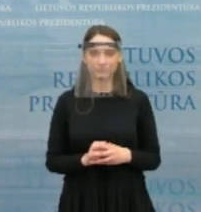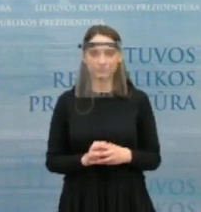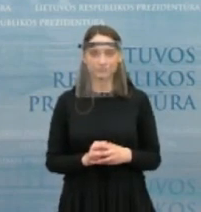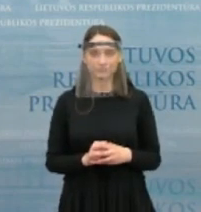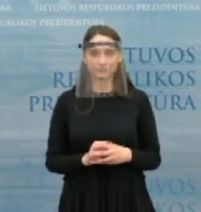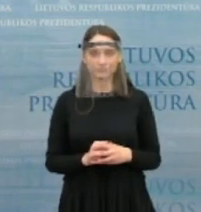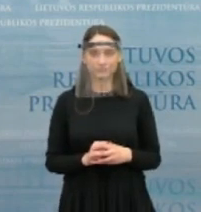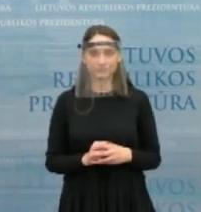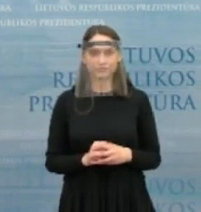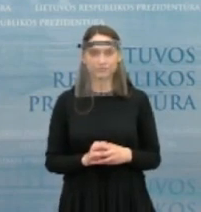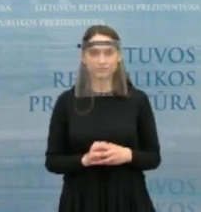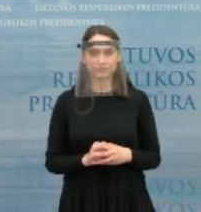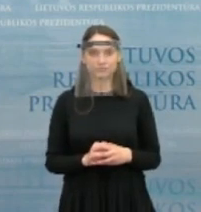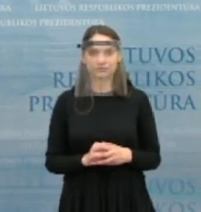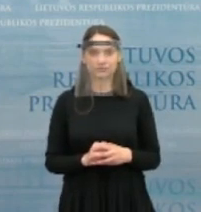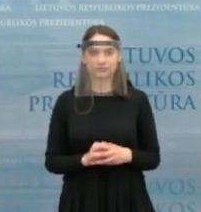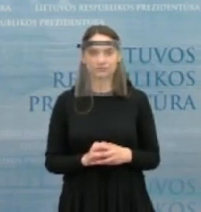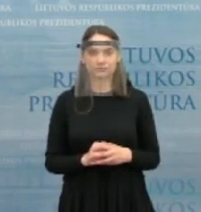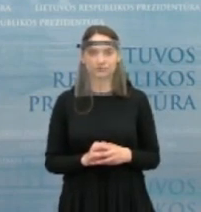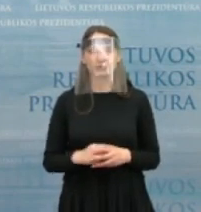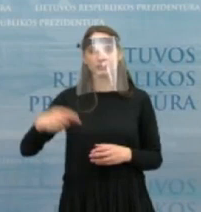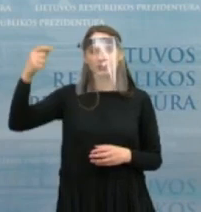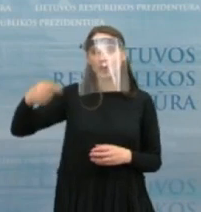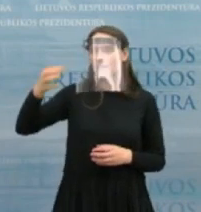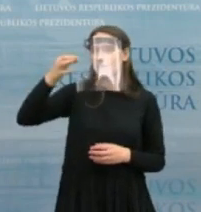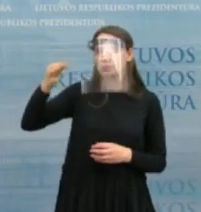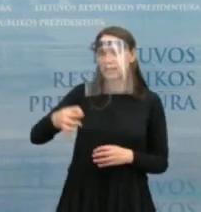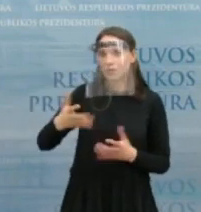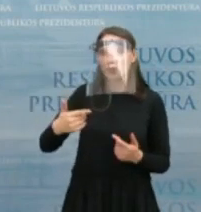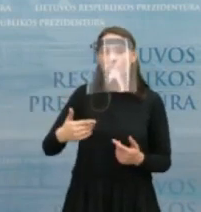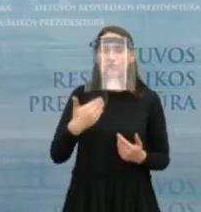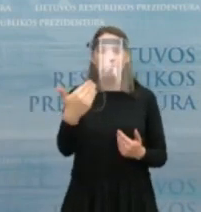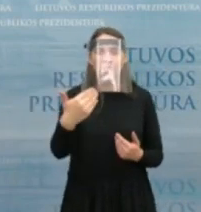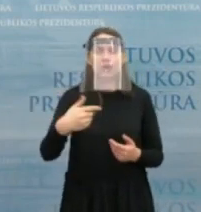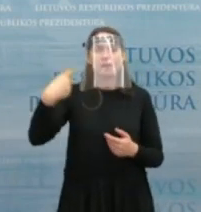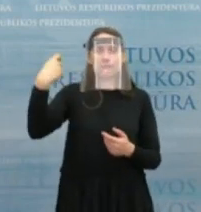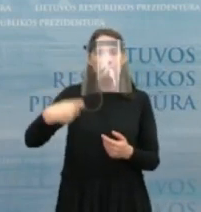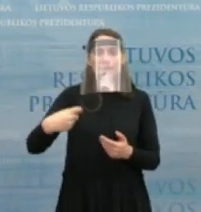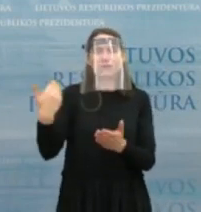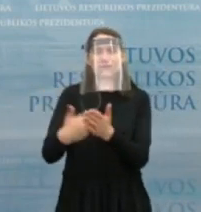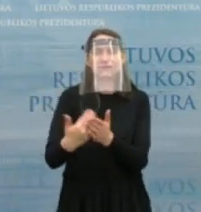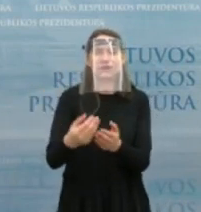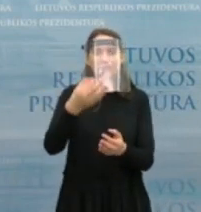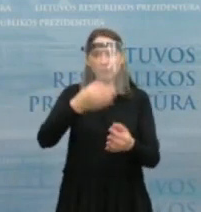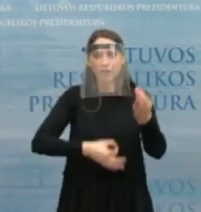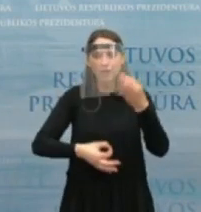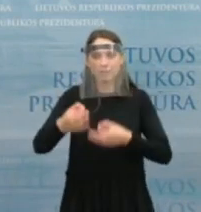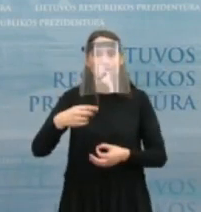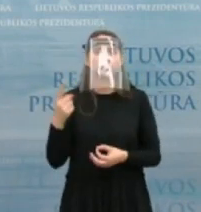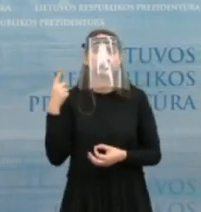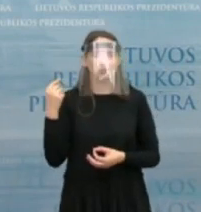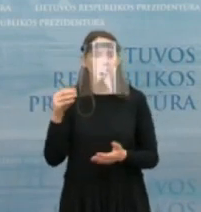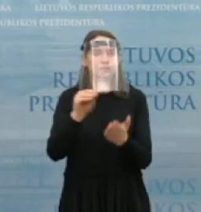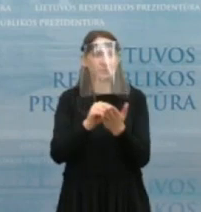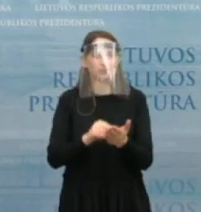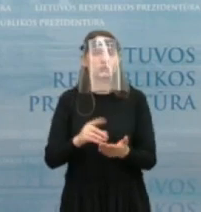aš girdžiu viską, ką sako prezidentas, ką sako jo patarėjai, ir į tos dalykus tikrai stengsiu atsižvelgti.